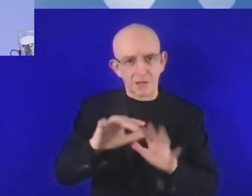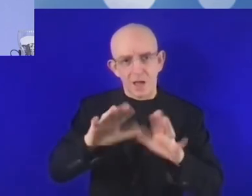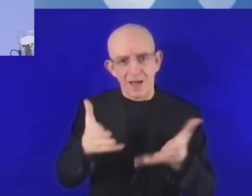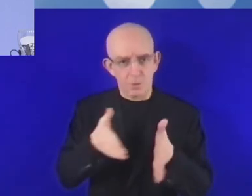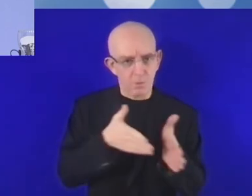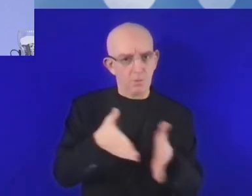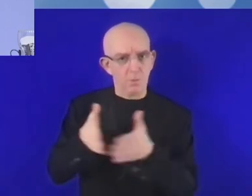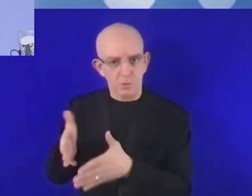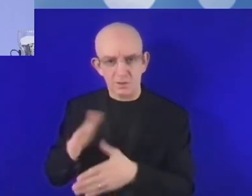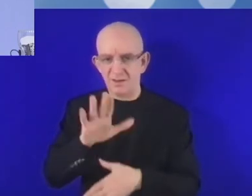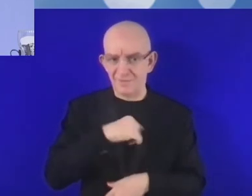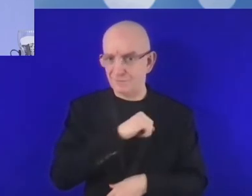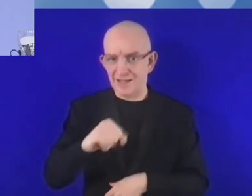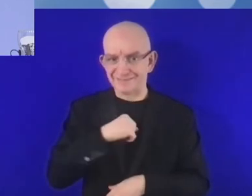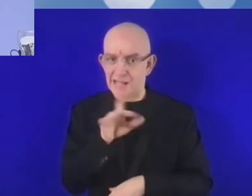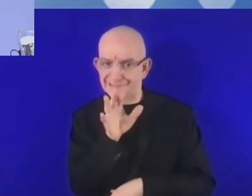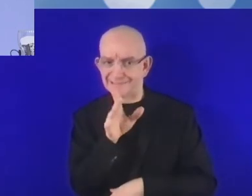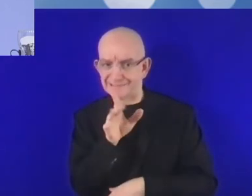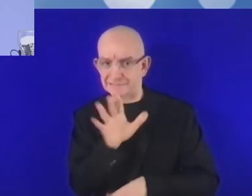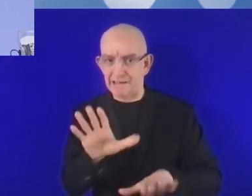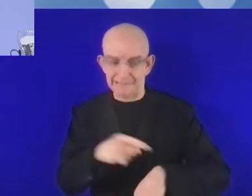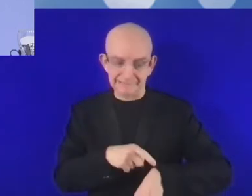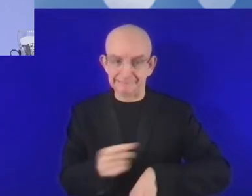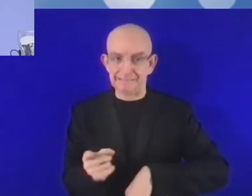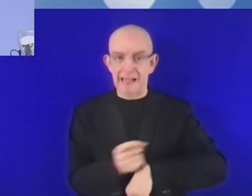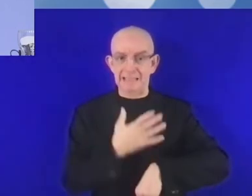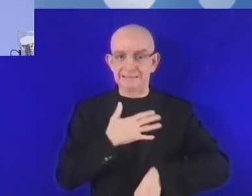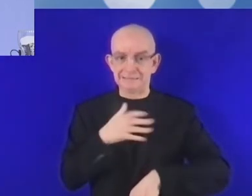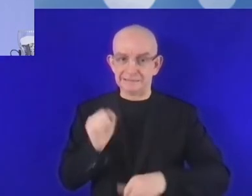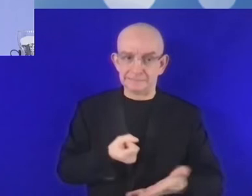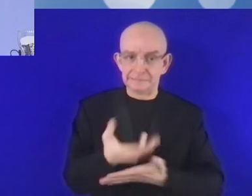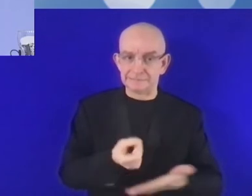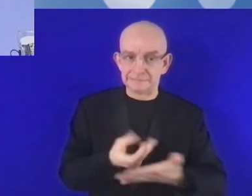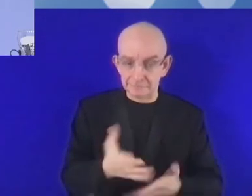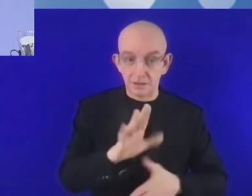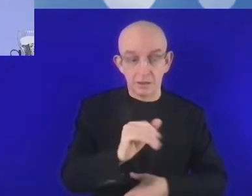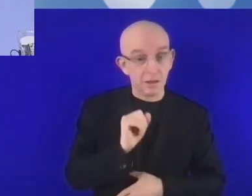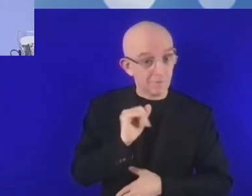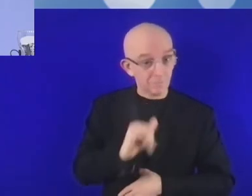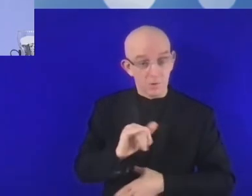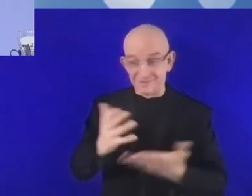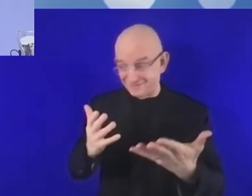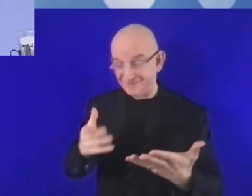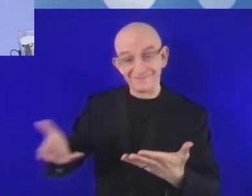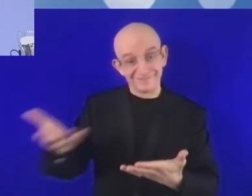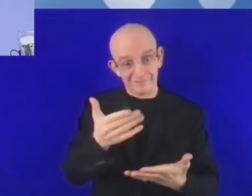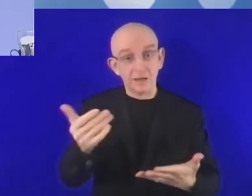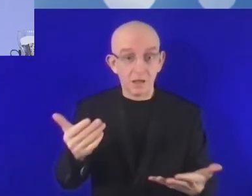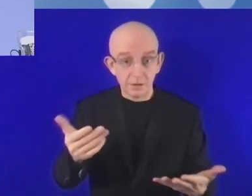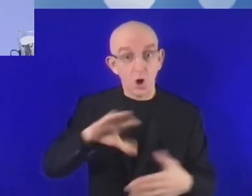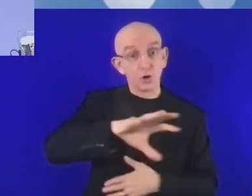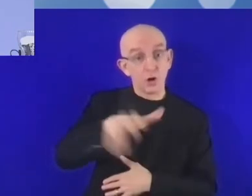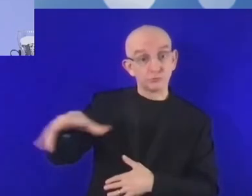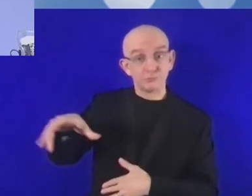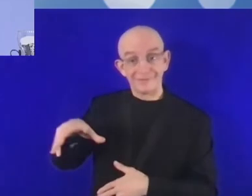Z pewnością w niektórych państwach dostęp do kapitału wysokiego ryzyka